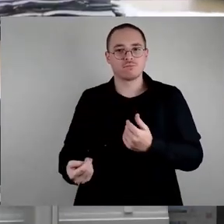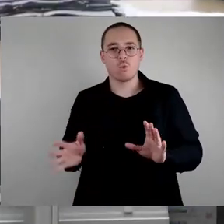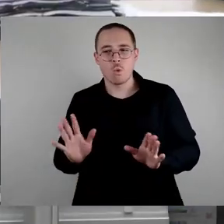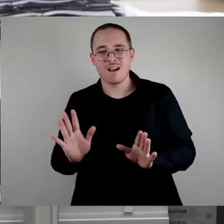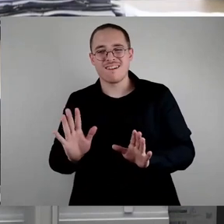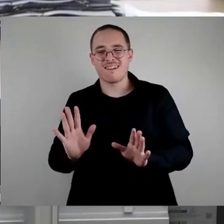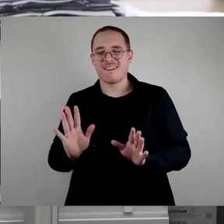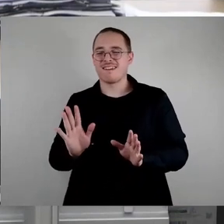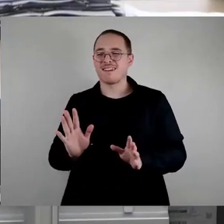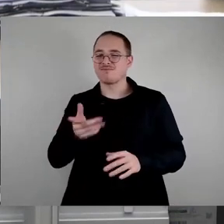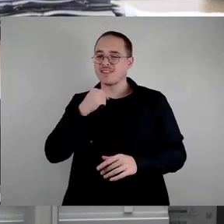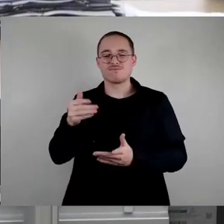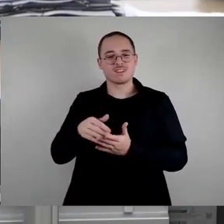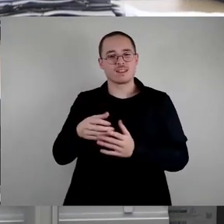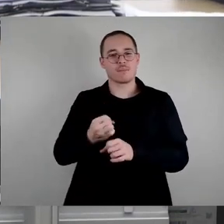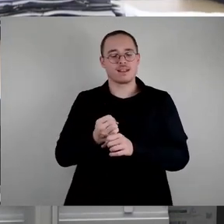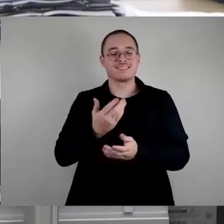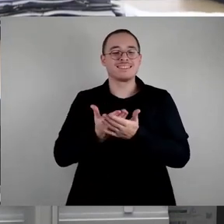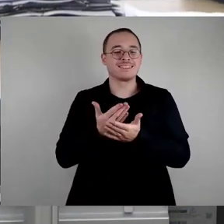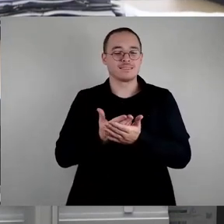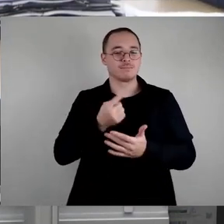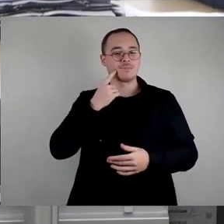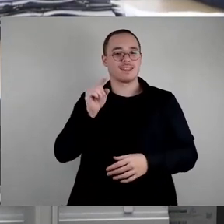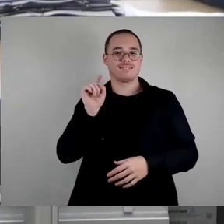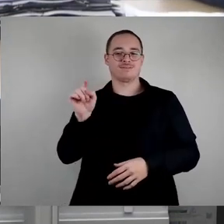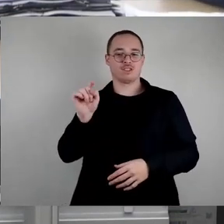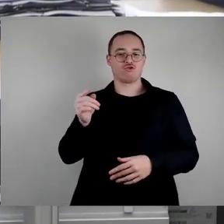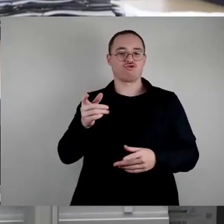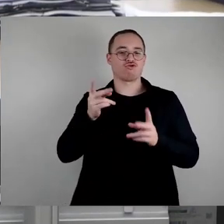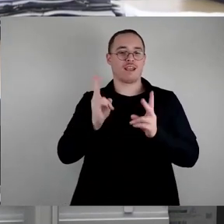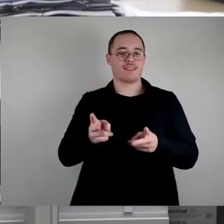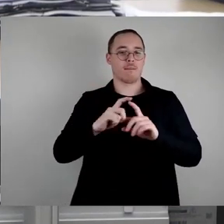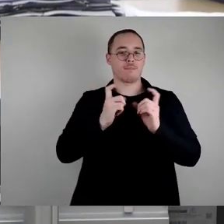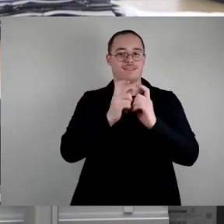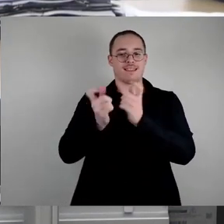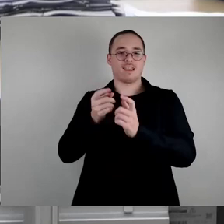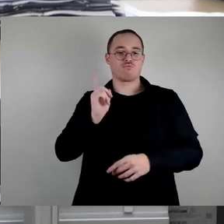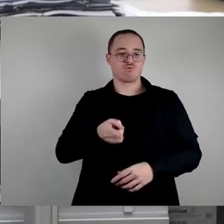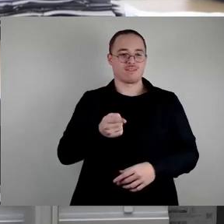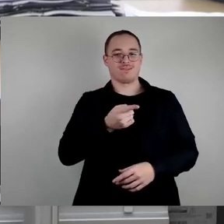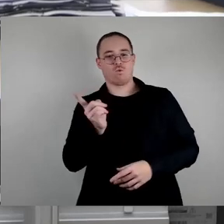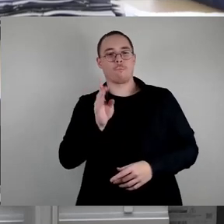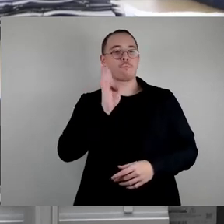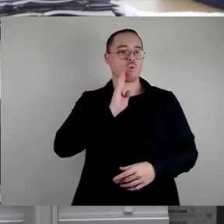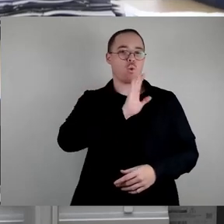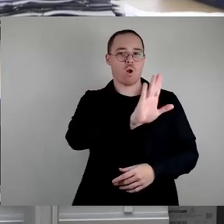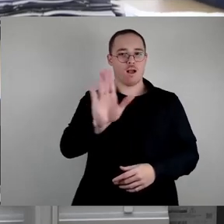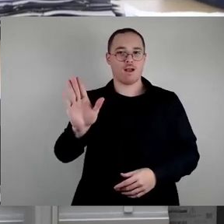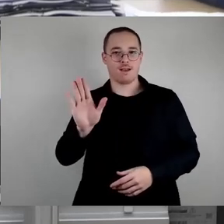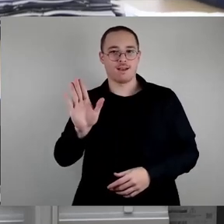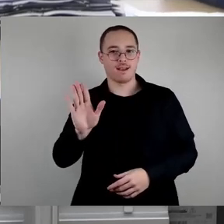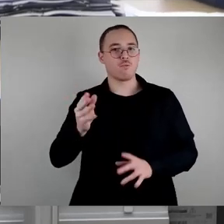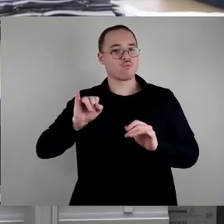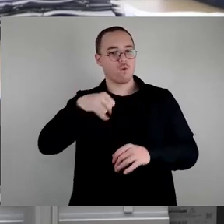Stadtbezirke in der Lage sind, bürgerschaftliches Engagement auf alle Fälle voranzubringen und auch sogar eben Übertragungen an Ämter,